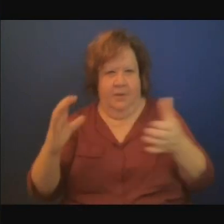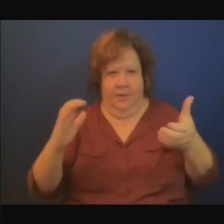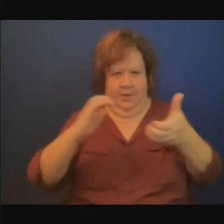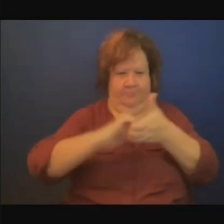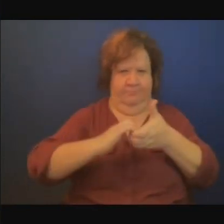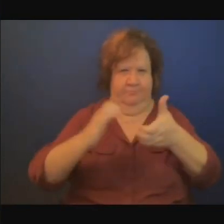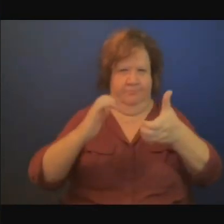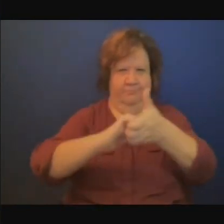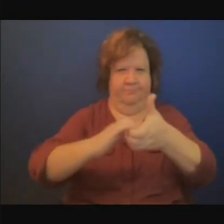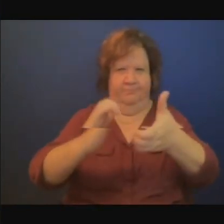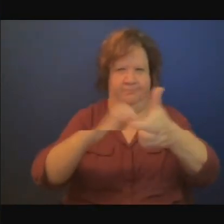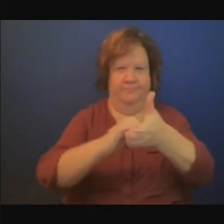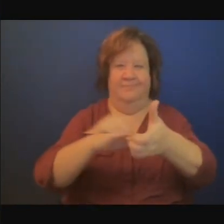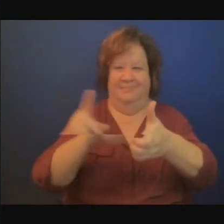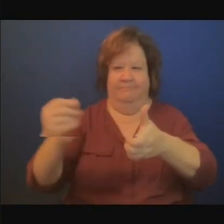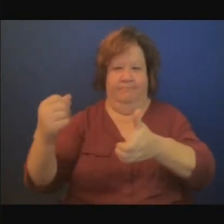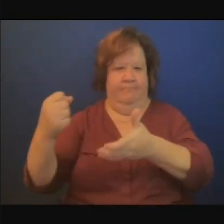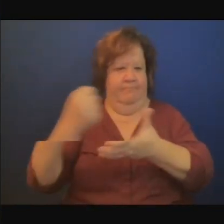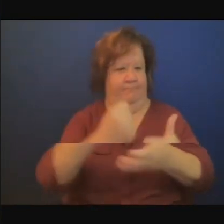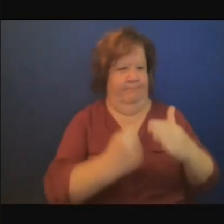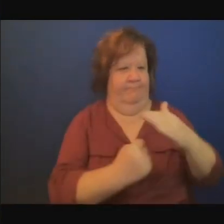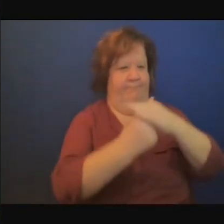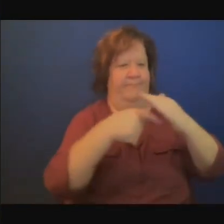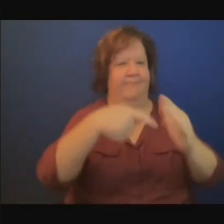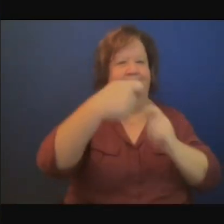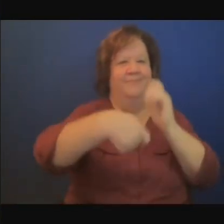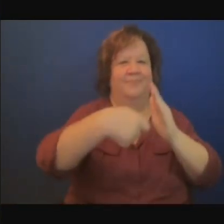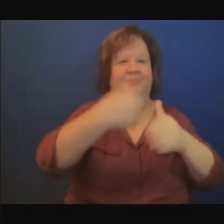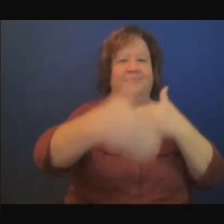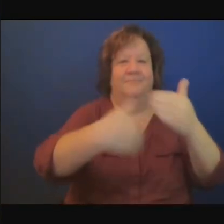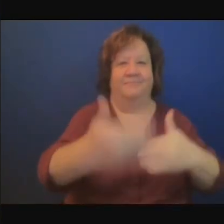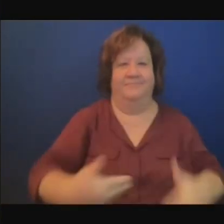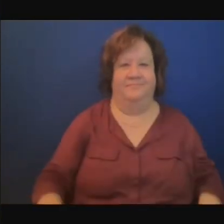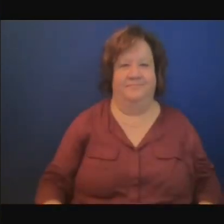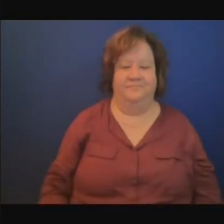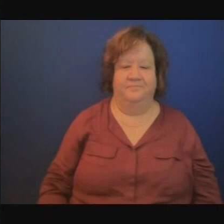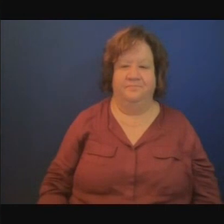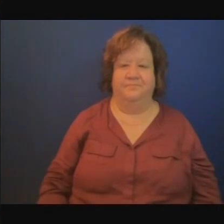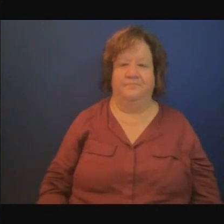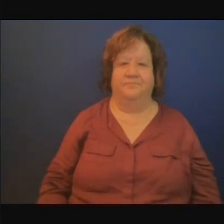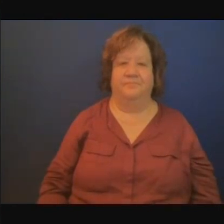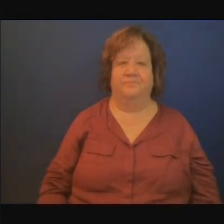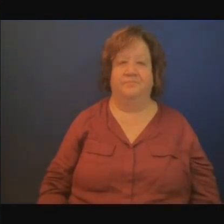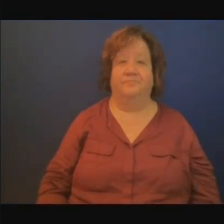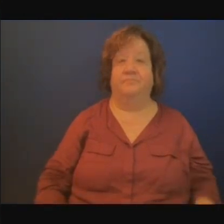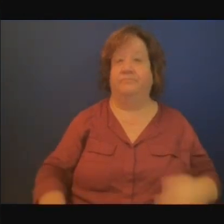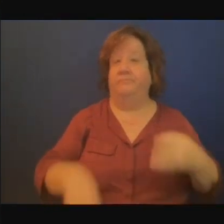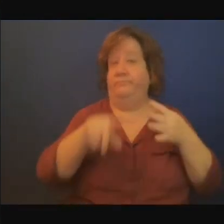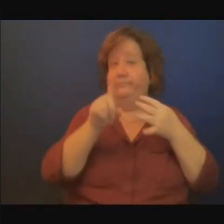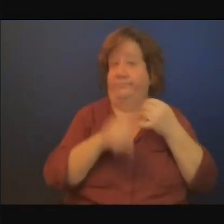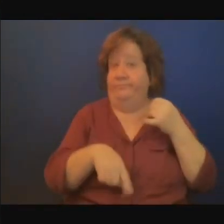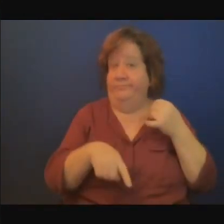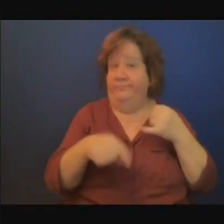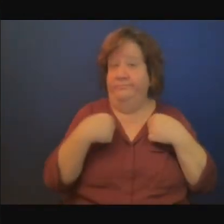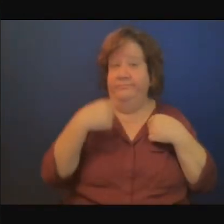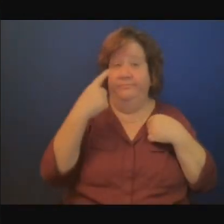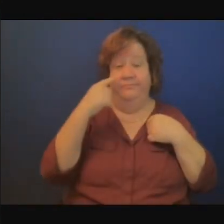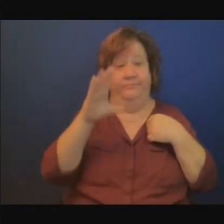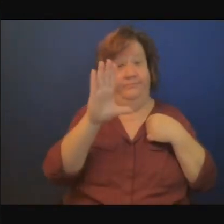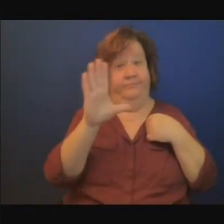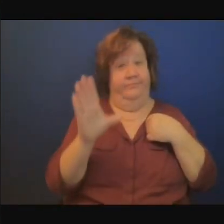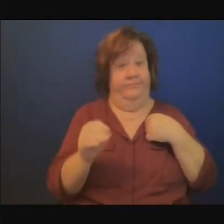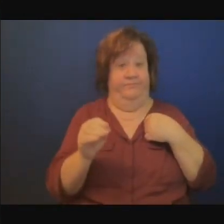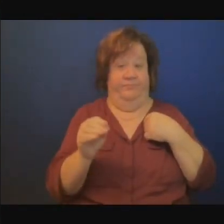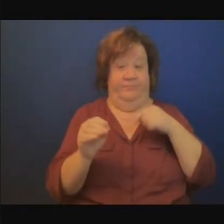je pense que pour l'Afrique le problème ce n'est pas forcément d'atteindre des objectifs